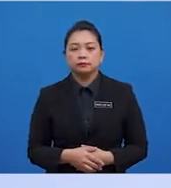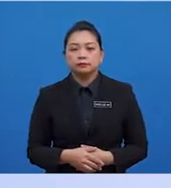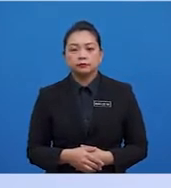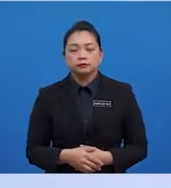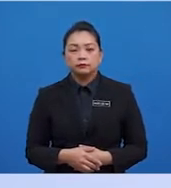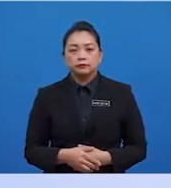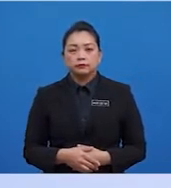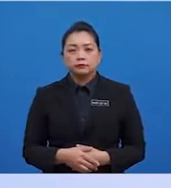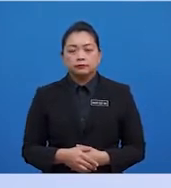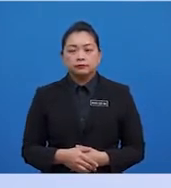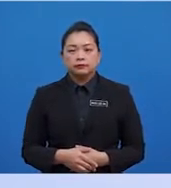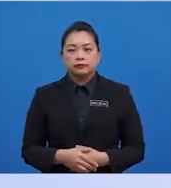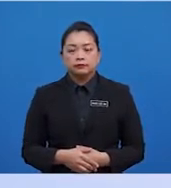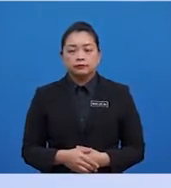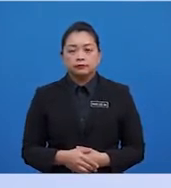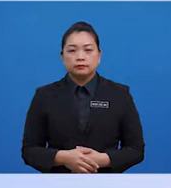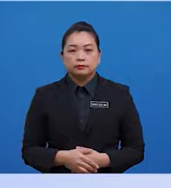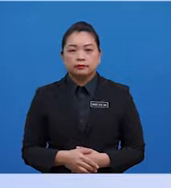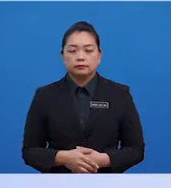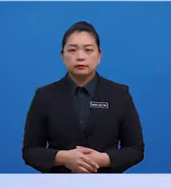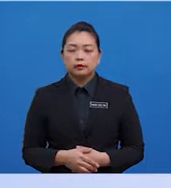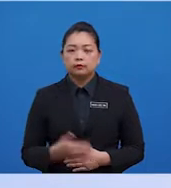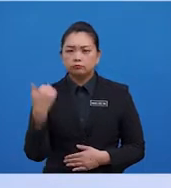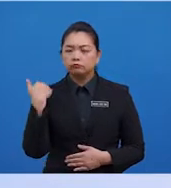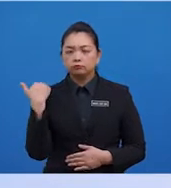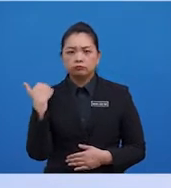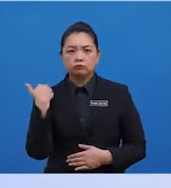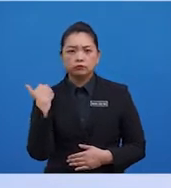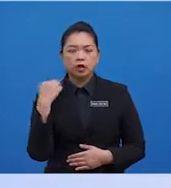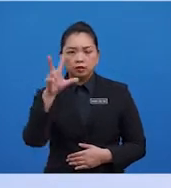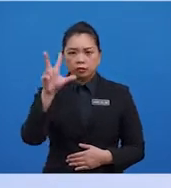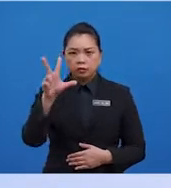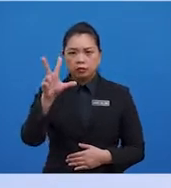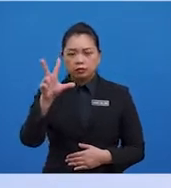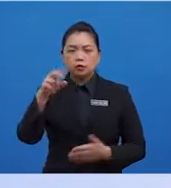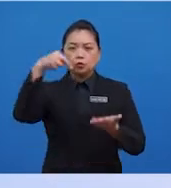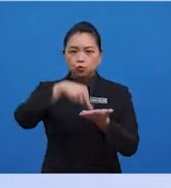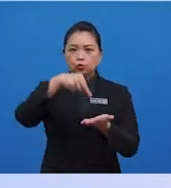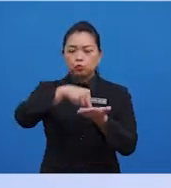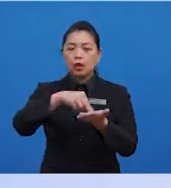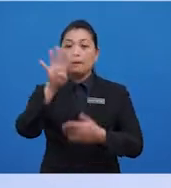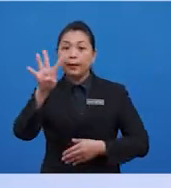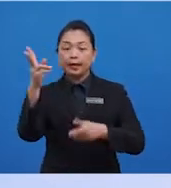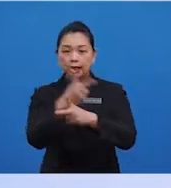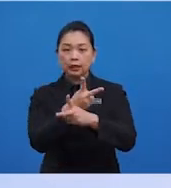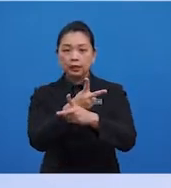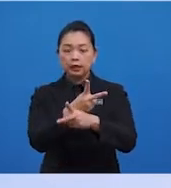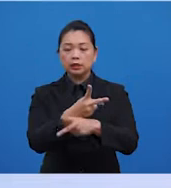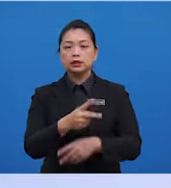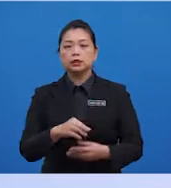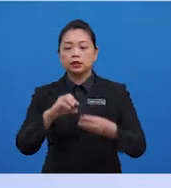6, 9. Tutup tanda kurung dakar. Didapati cerapan 3 ulang 4 kali.